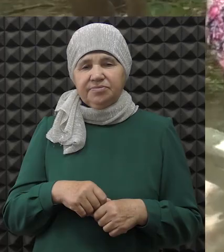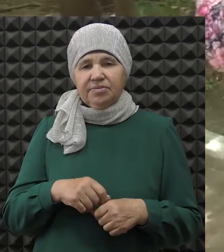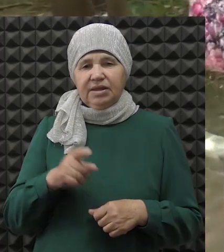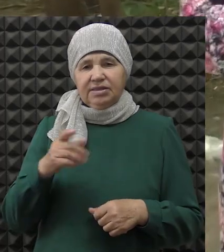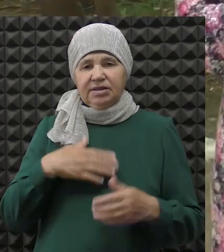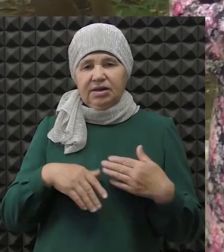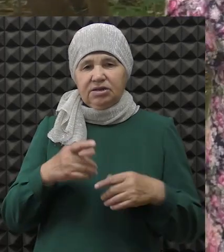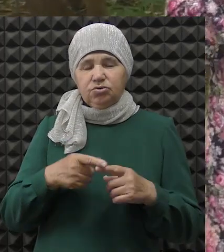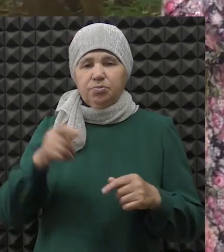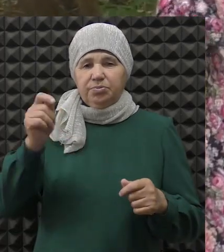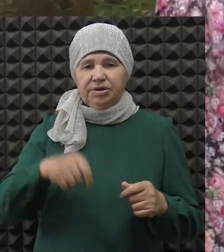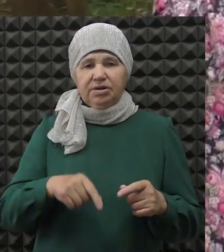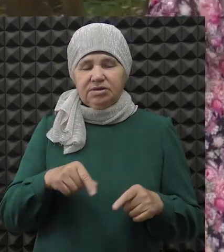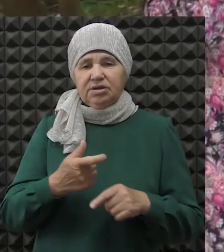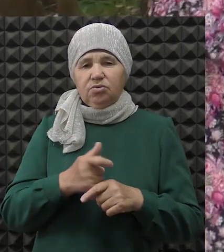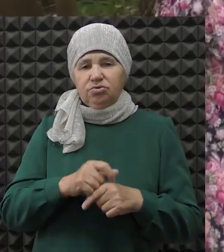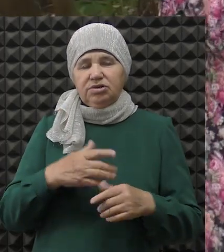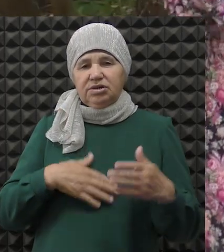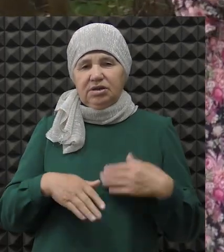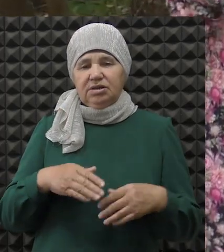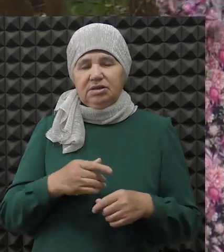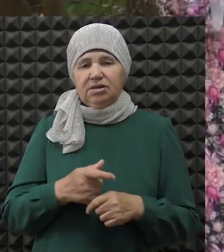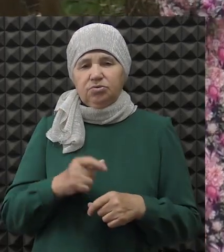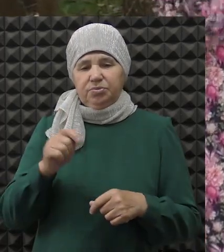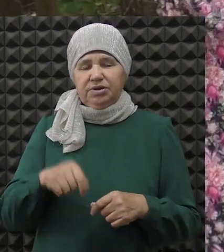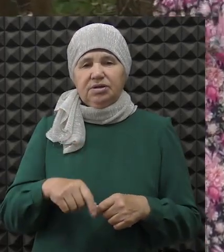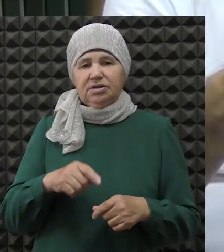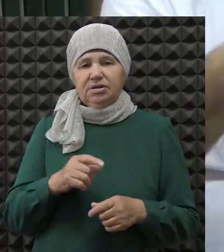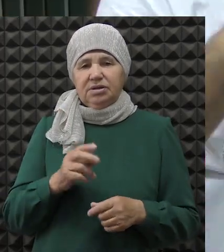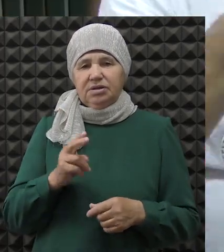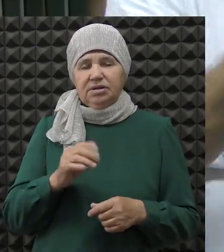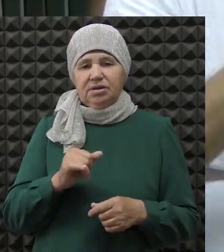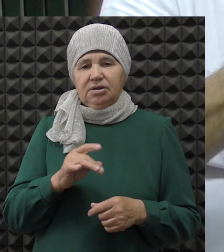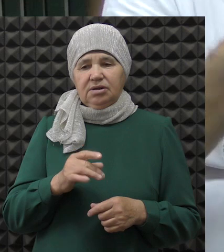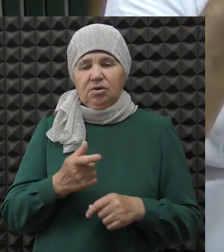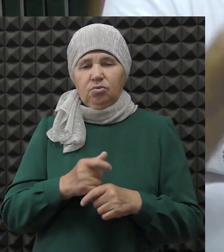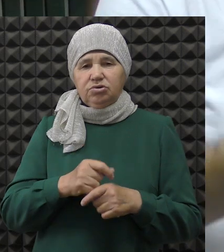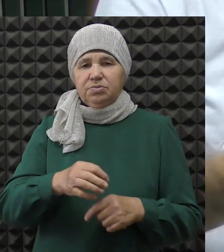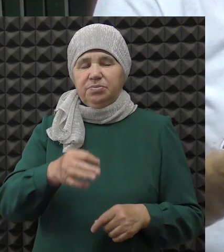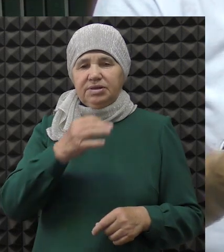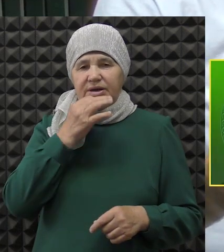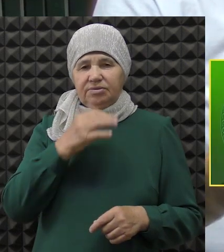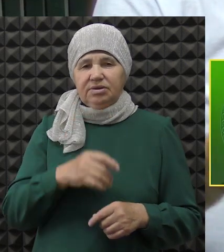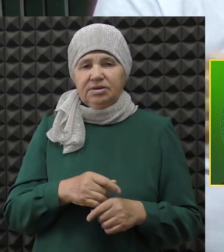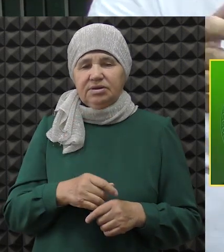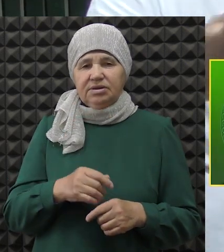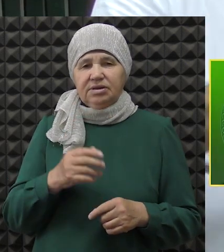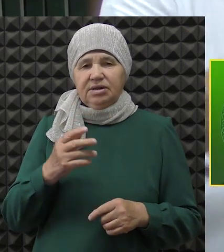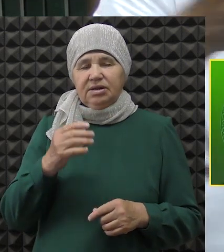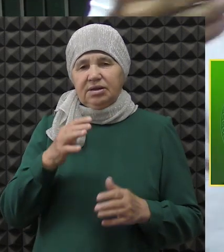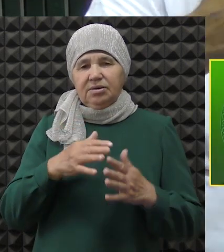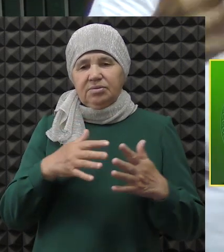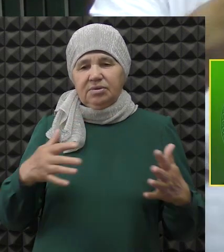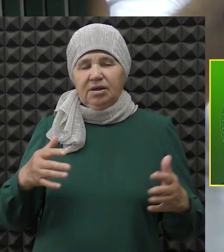Я рада, что приехала. Я очень рада, что приехала. Нам очень понравилось. За